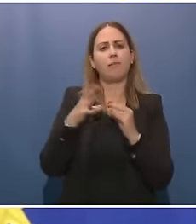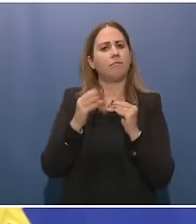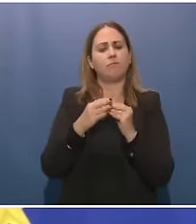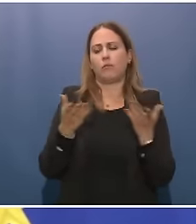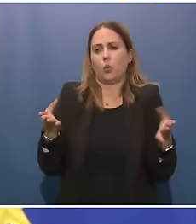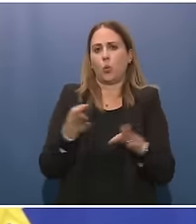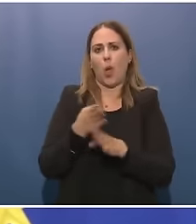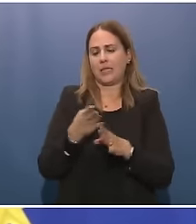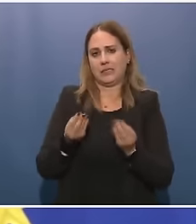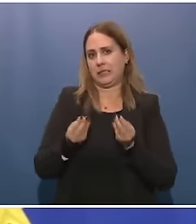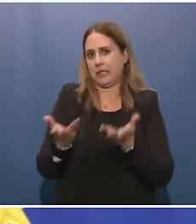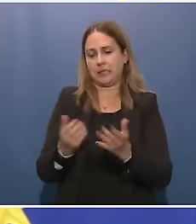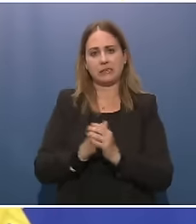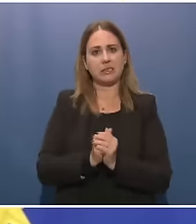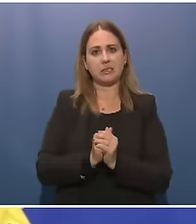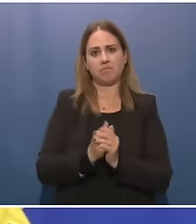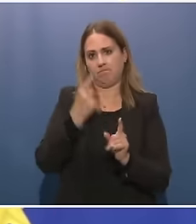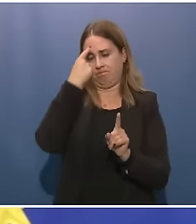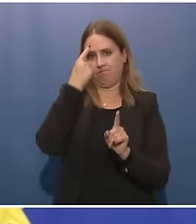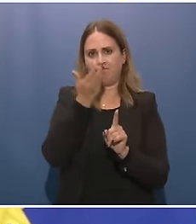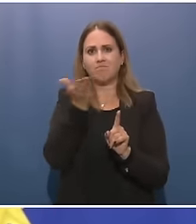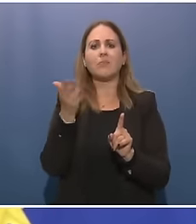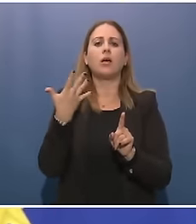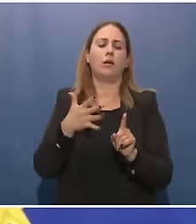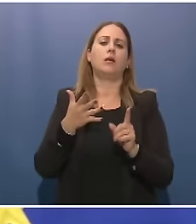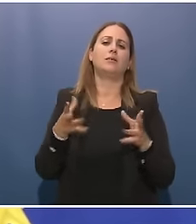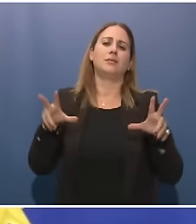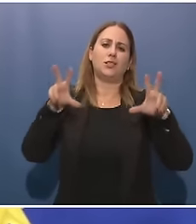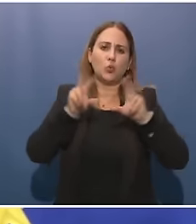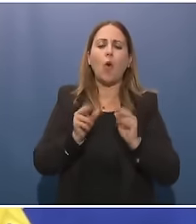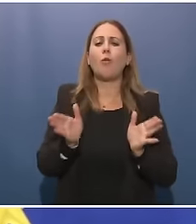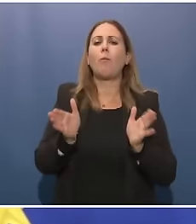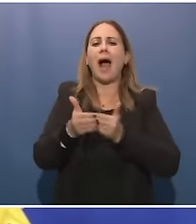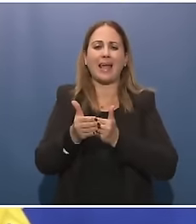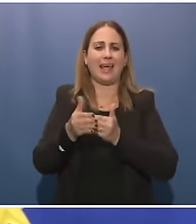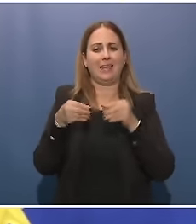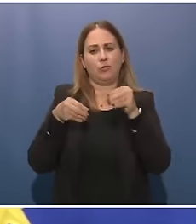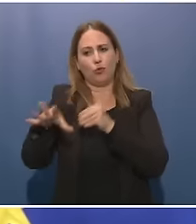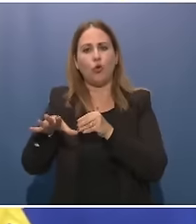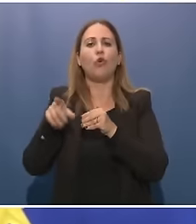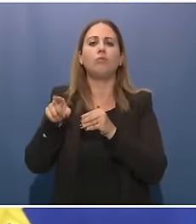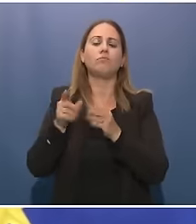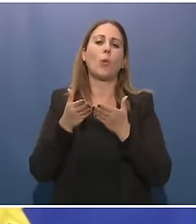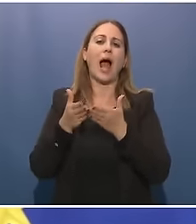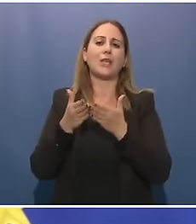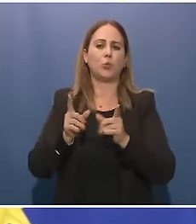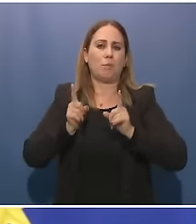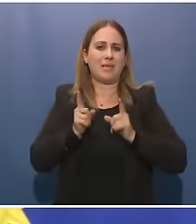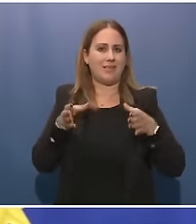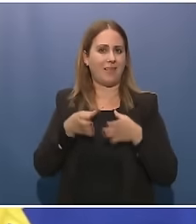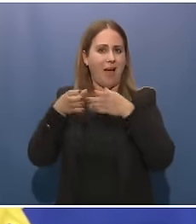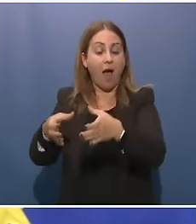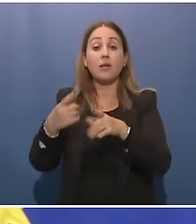arrivati al nono pacchetto di aiuti militari, concentrandoci come sempre in particolare sui sistemi di difesa